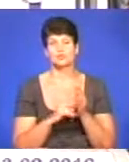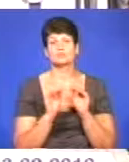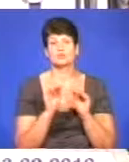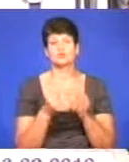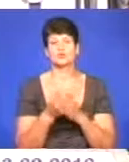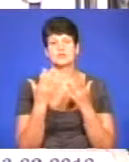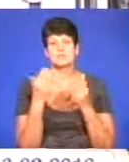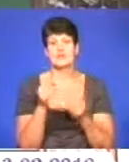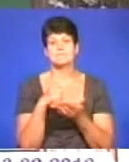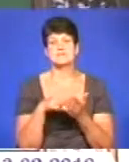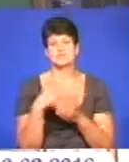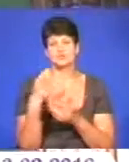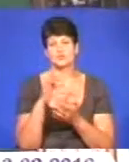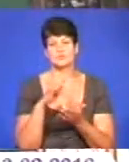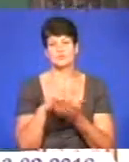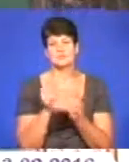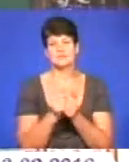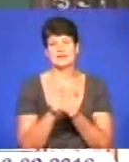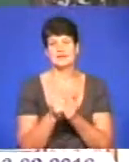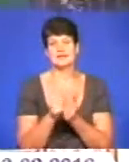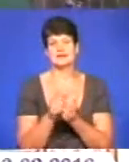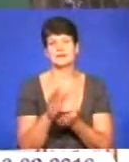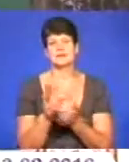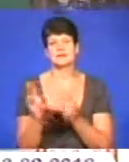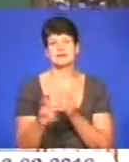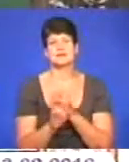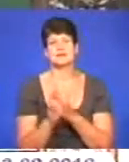дня міста в обласному центрі біля церкви Різдва Христового.